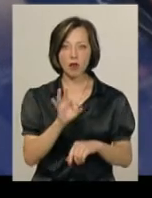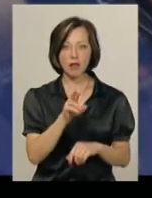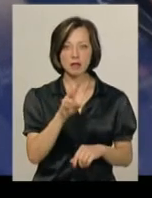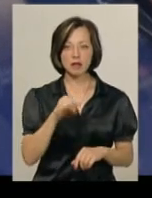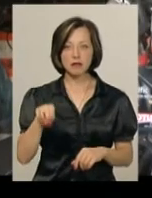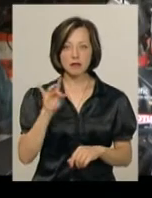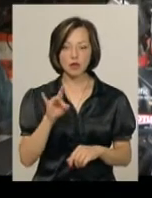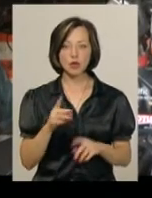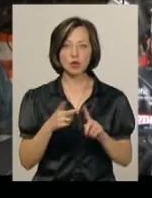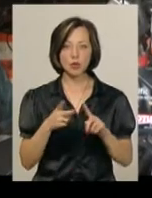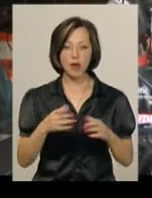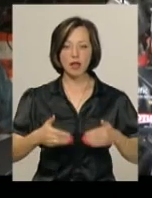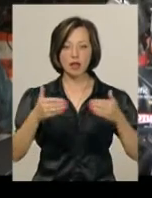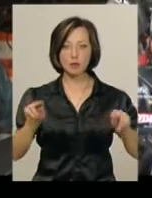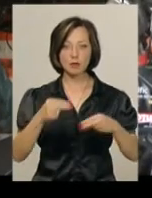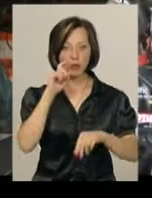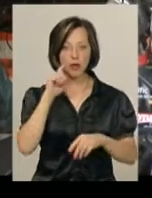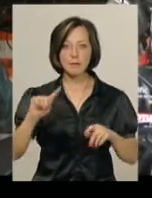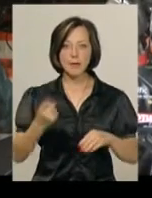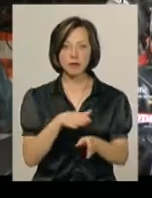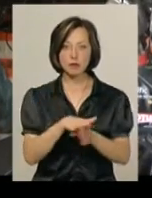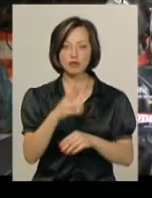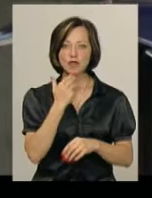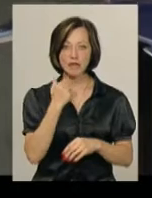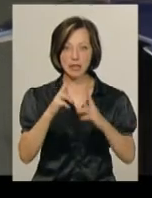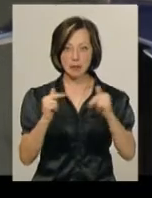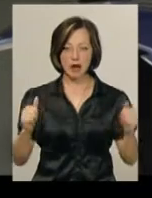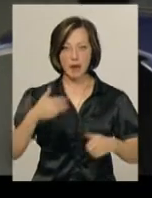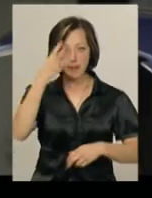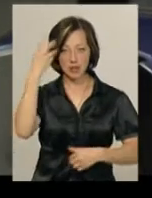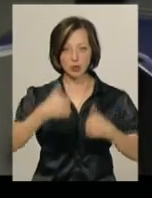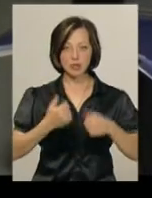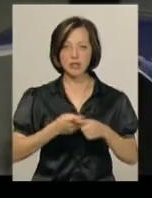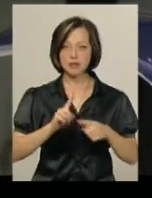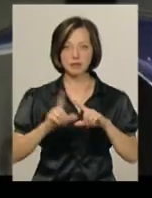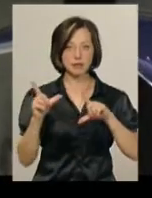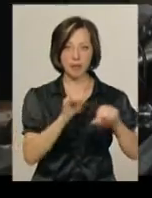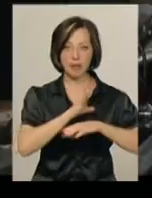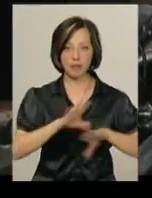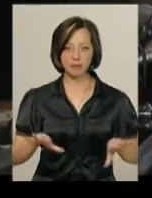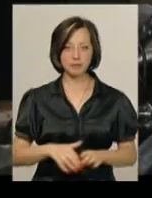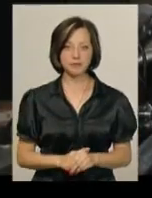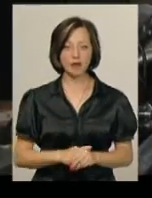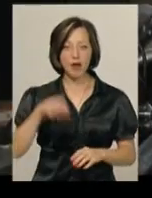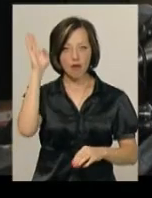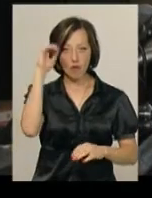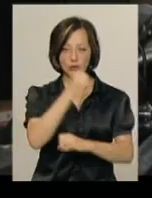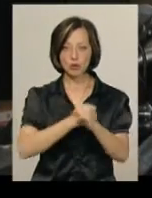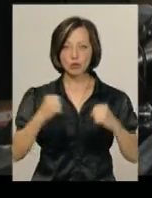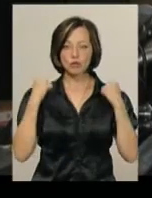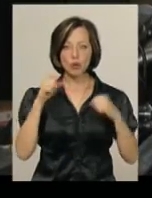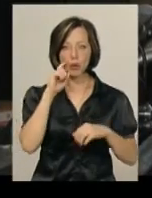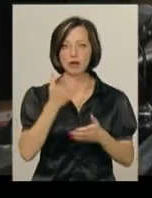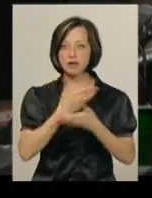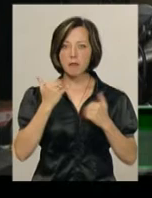– другий етап чемпіонату України. Перший відбувся у червні в Дніпрі. Хмельницькі гонщики на ці перегони не їздили. У водно-моторному спорту України